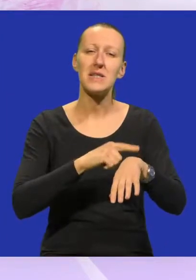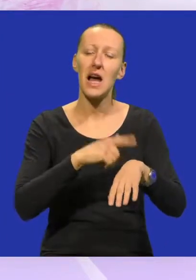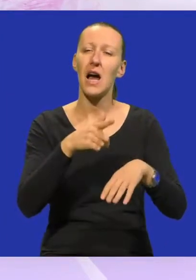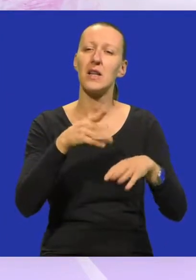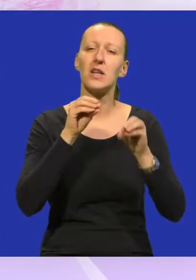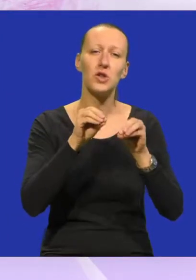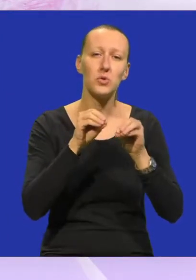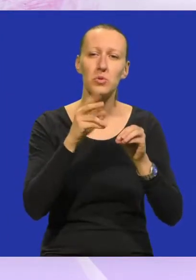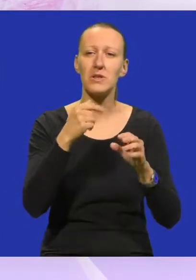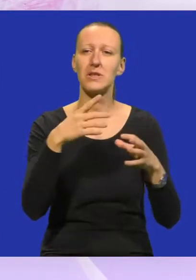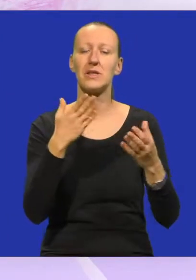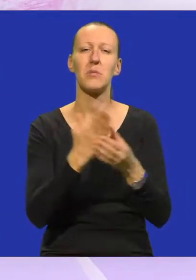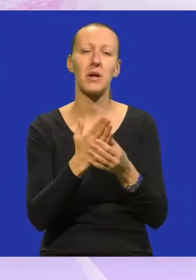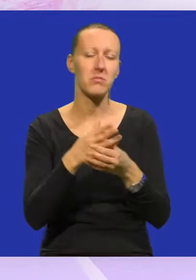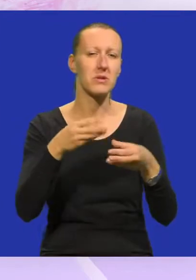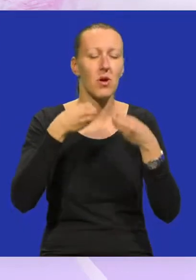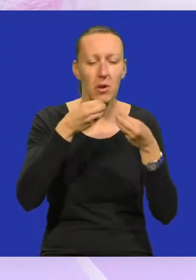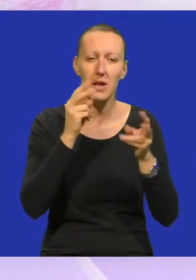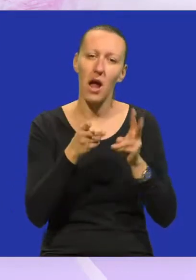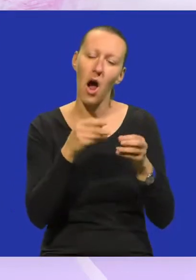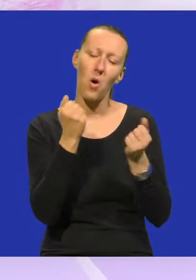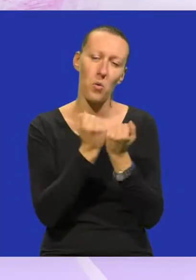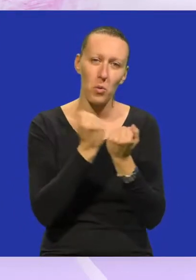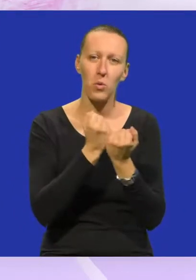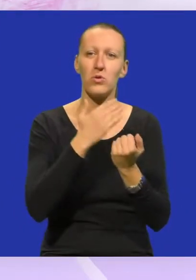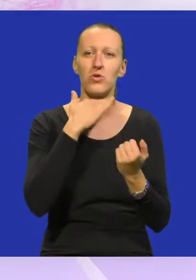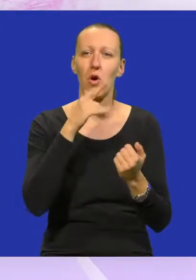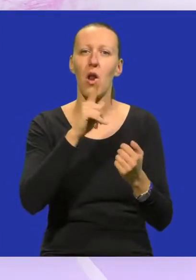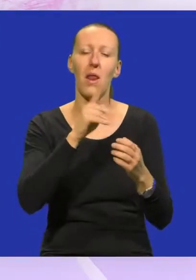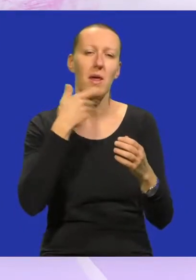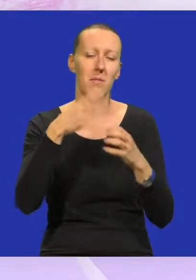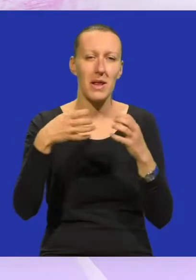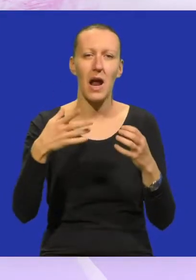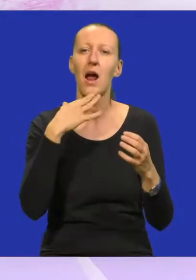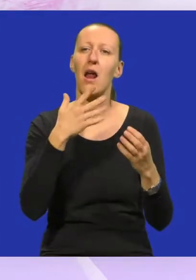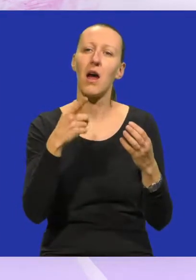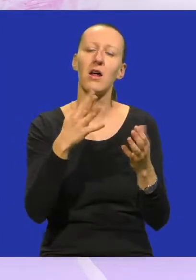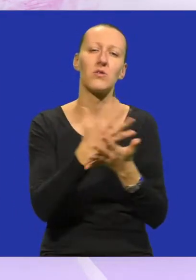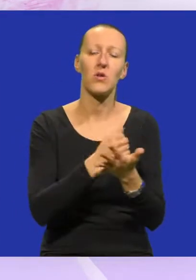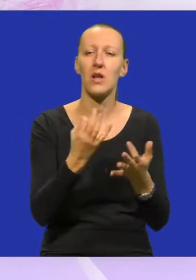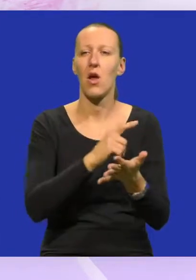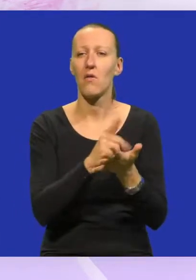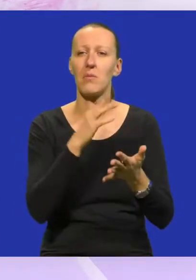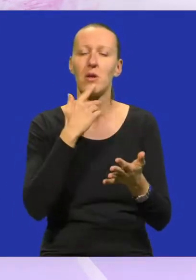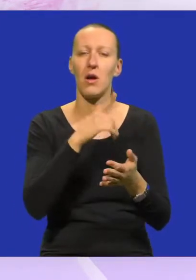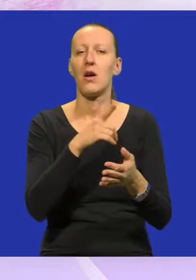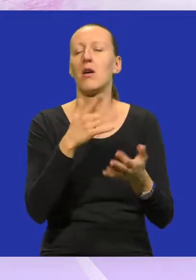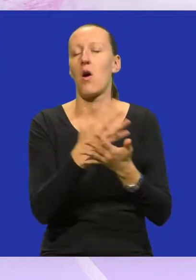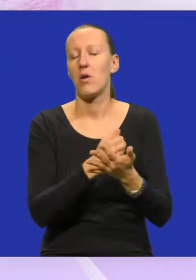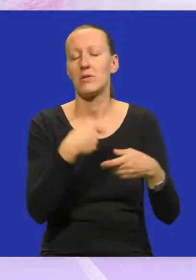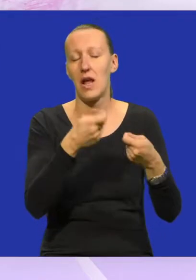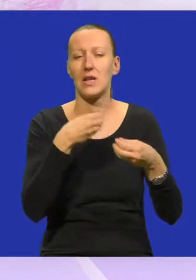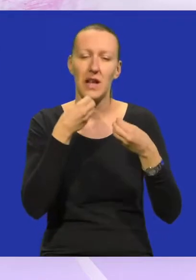instrukcije iz predmeta dok škola ne traje da se iskoristi neko vrijeme do maksimum. Znači,